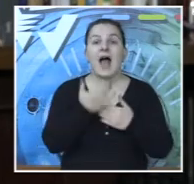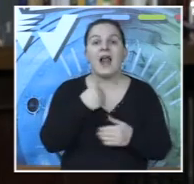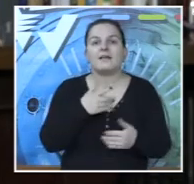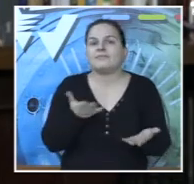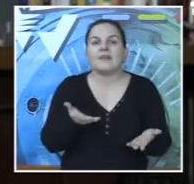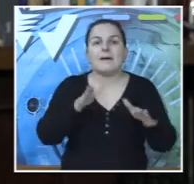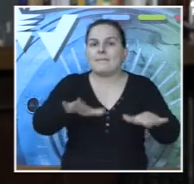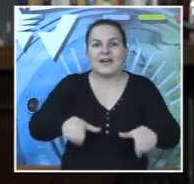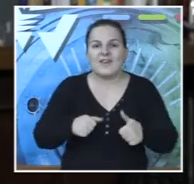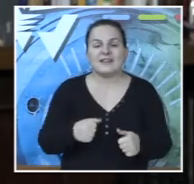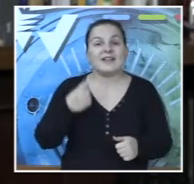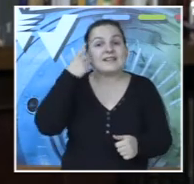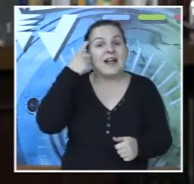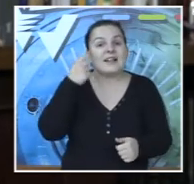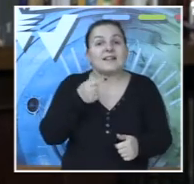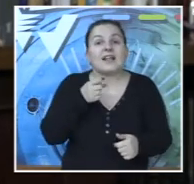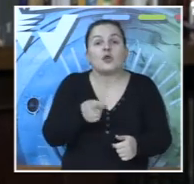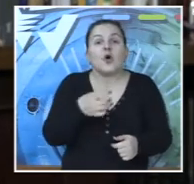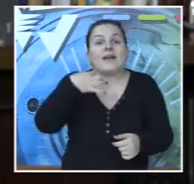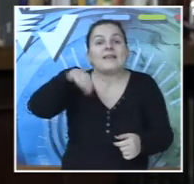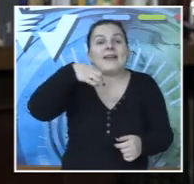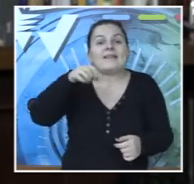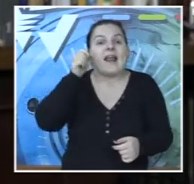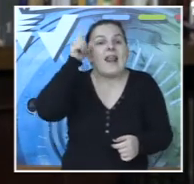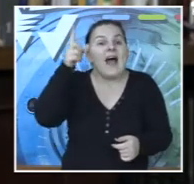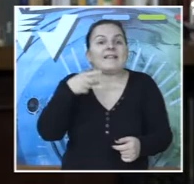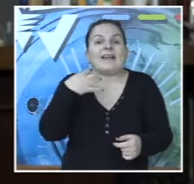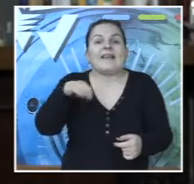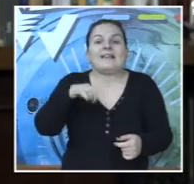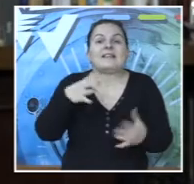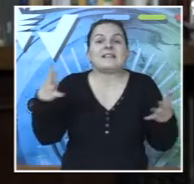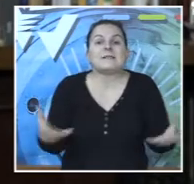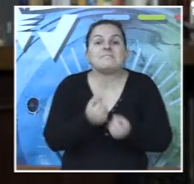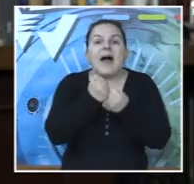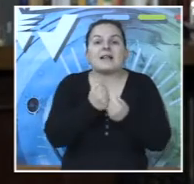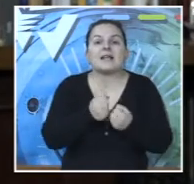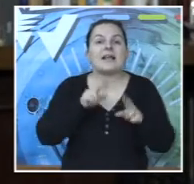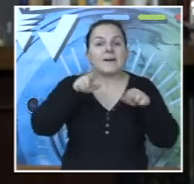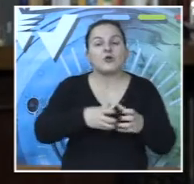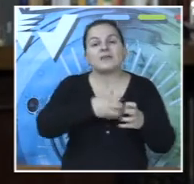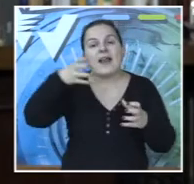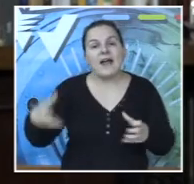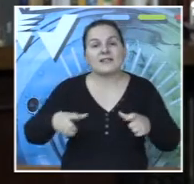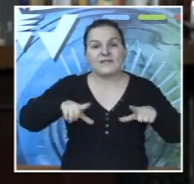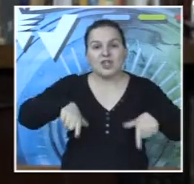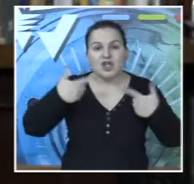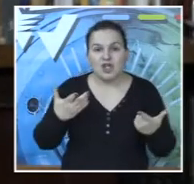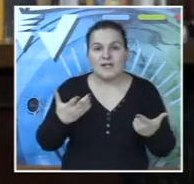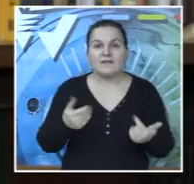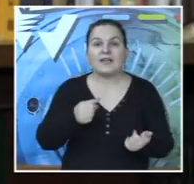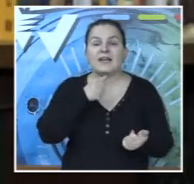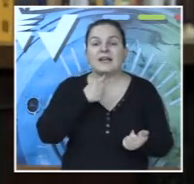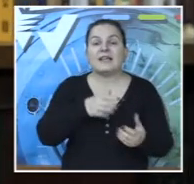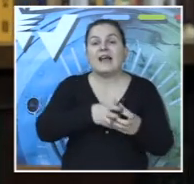ali vi prihvatite, jer znate da vam je to jedina nada, jedini spas, da bi on mogao uopšte da nastavi da